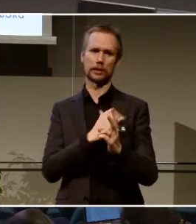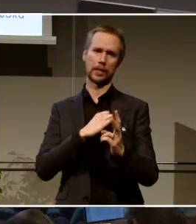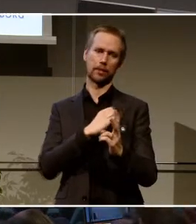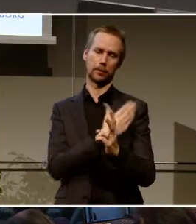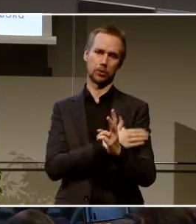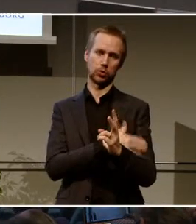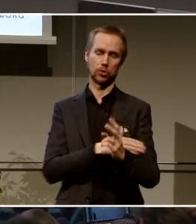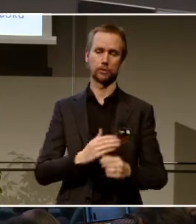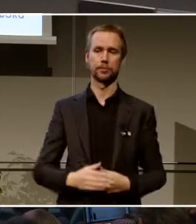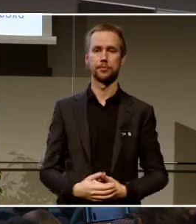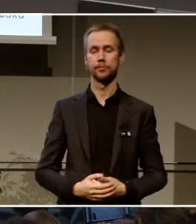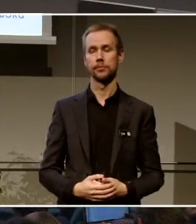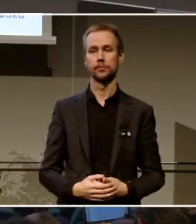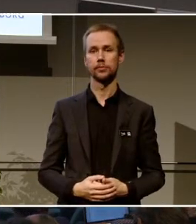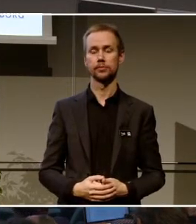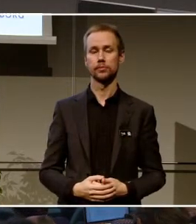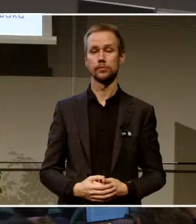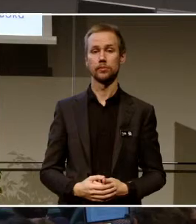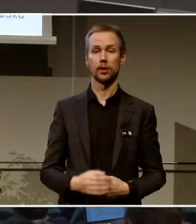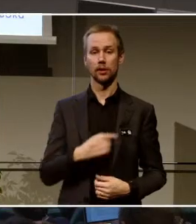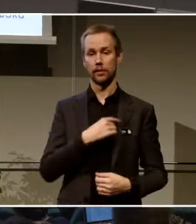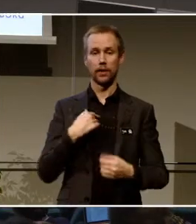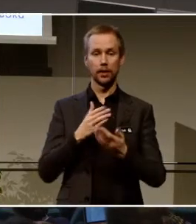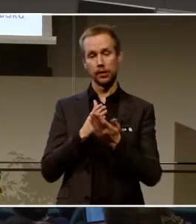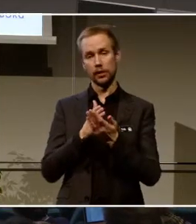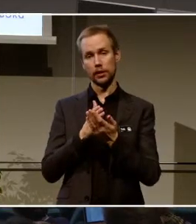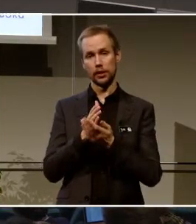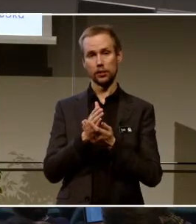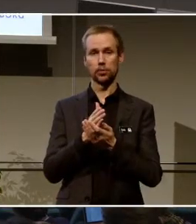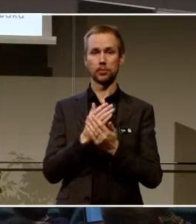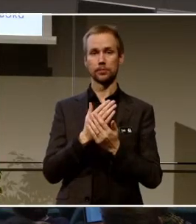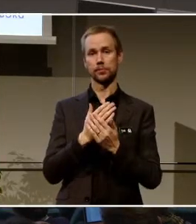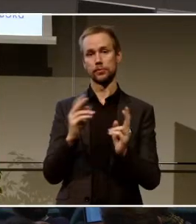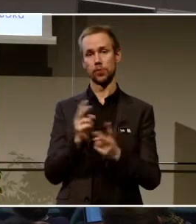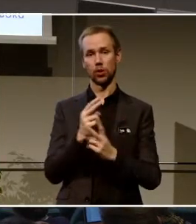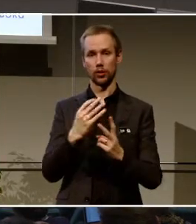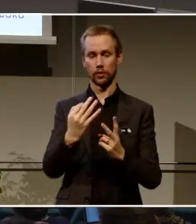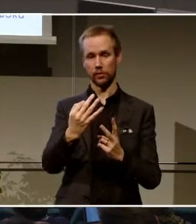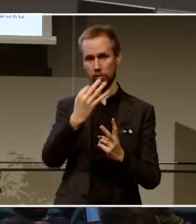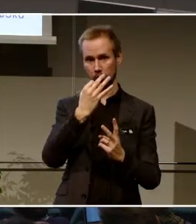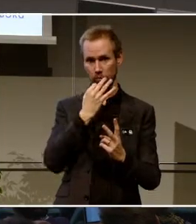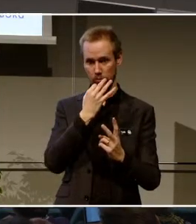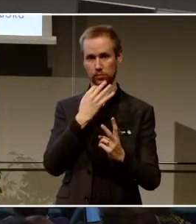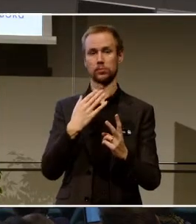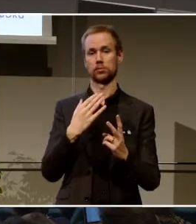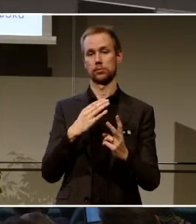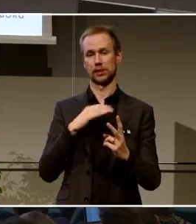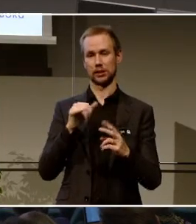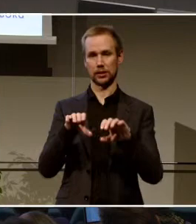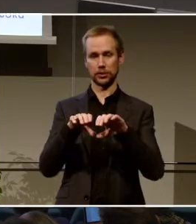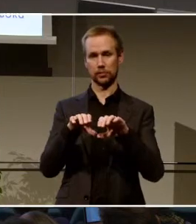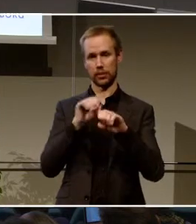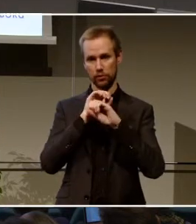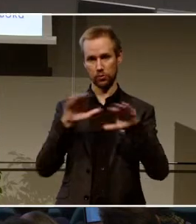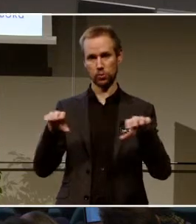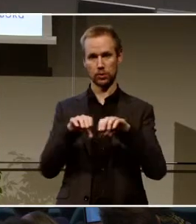Och när vi tittade på de här vanliga frågorna som vi fick i informationsdisken. så kan vi se